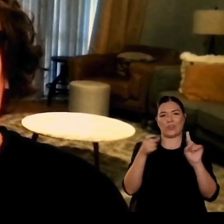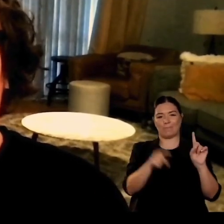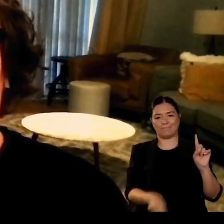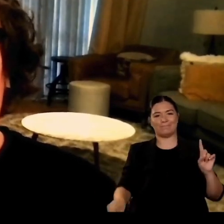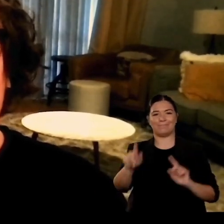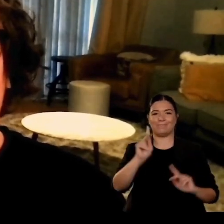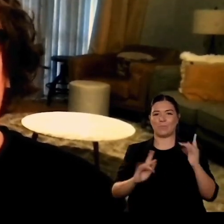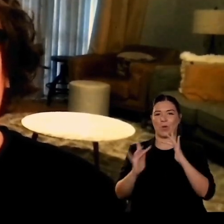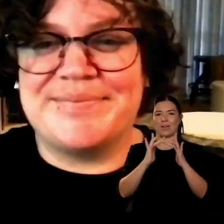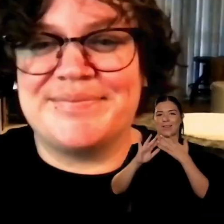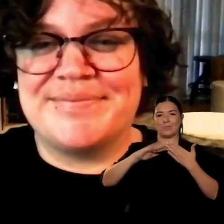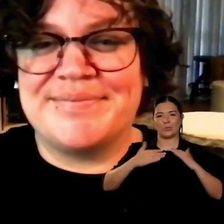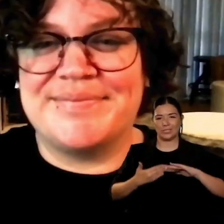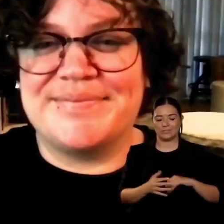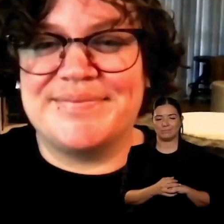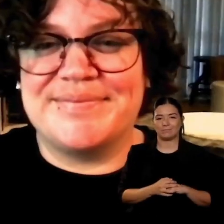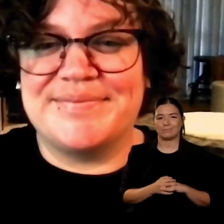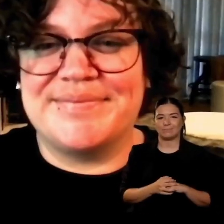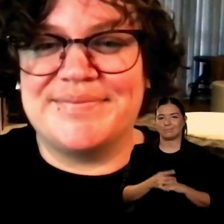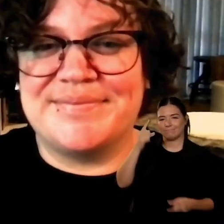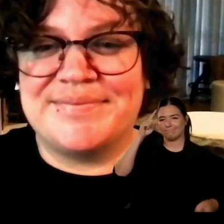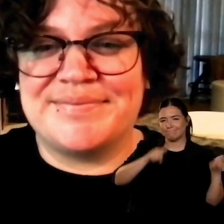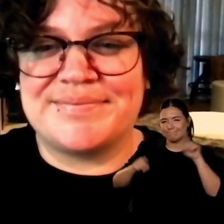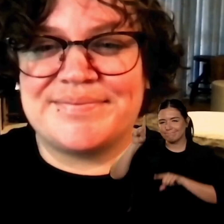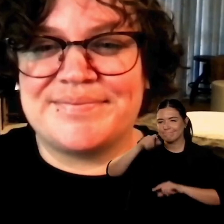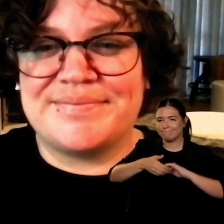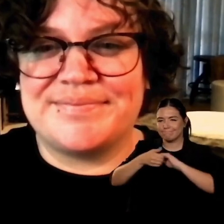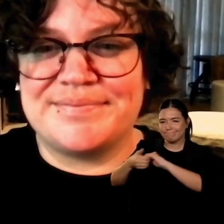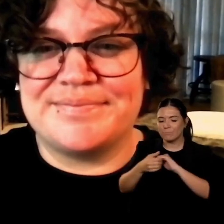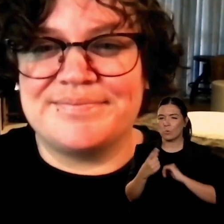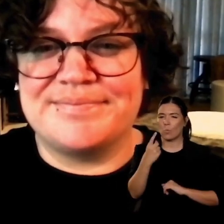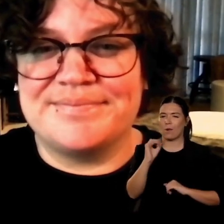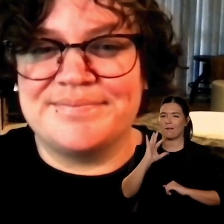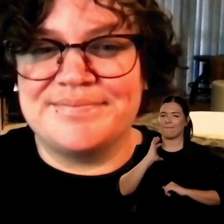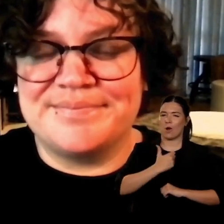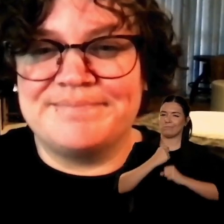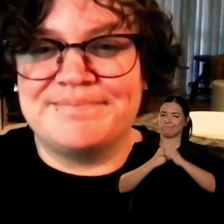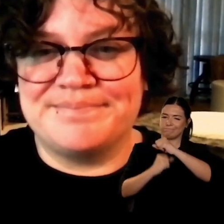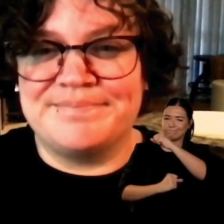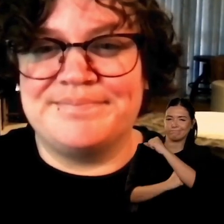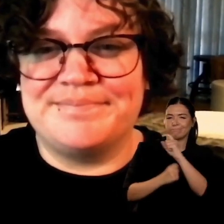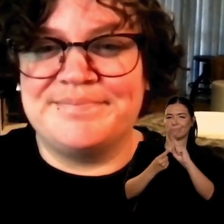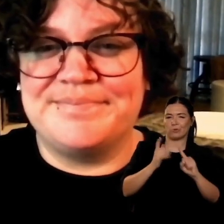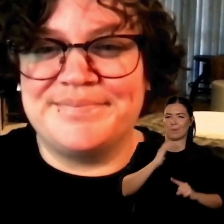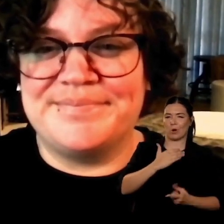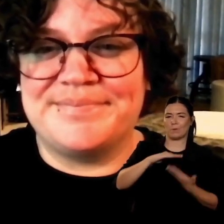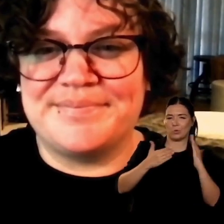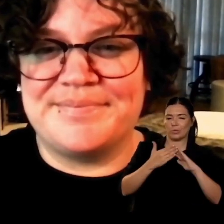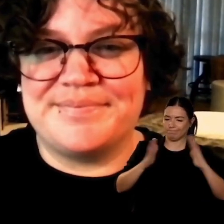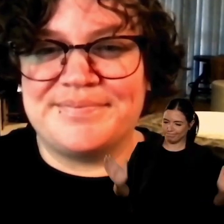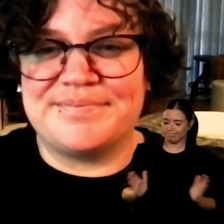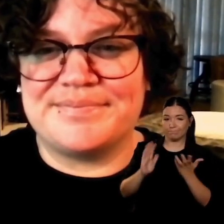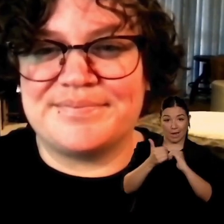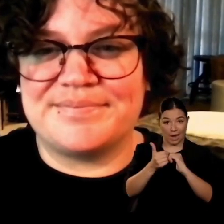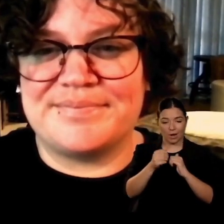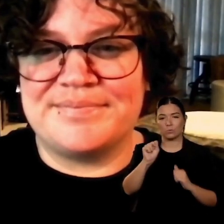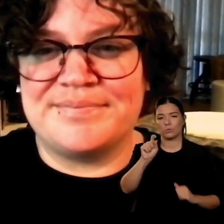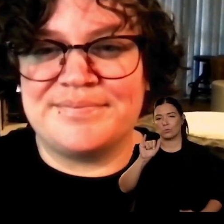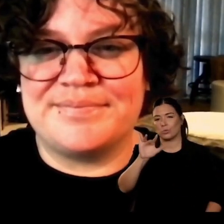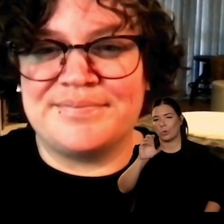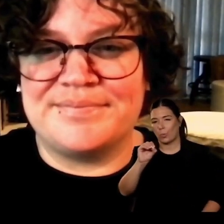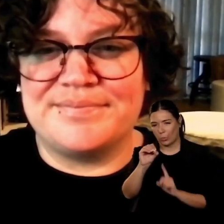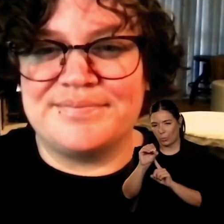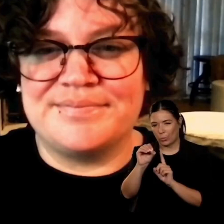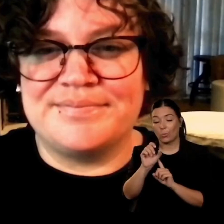gli studi permettono che le persone si possano riunire intorno all'interesse comune un tema per esempio quando è cominciata la quarantena